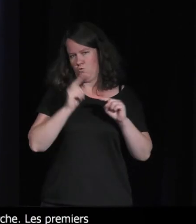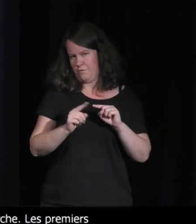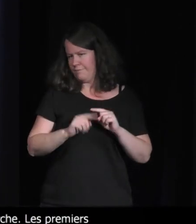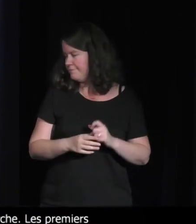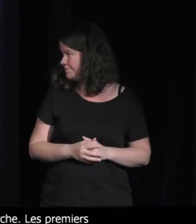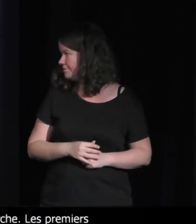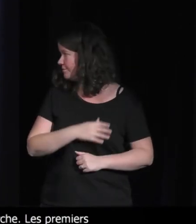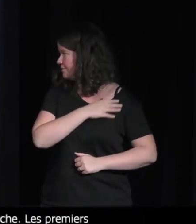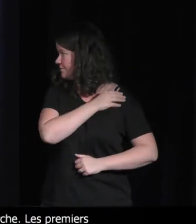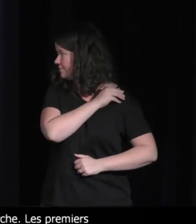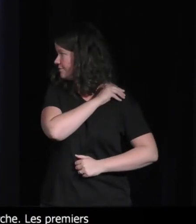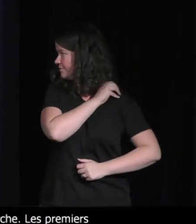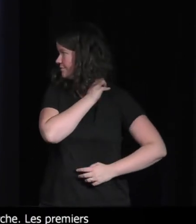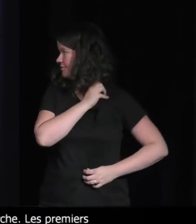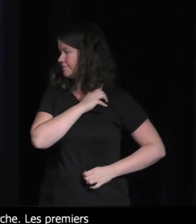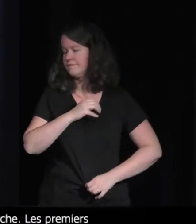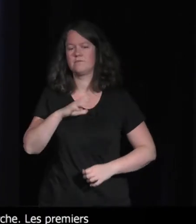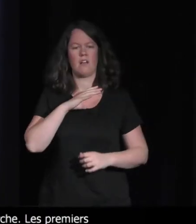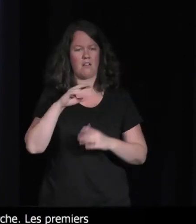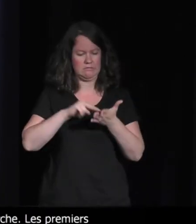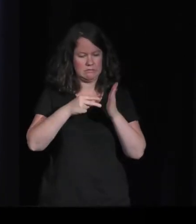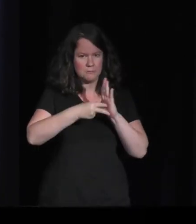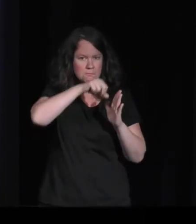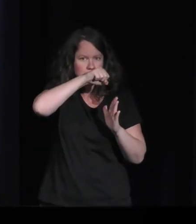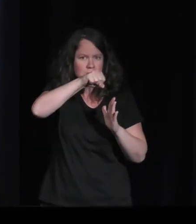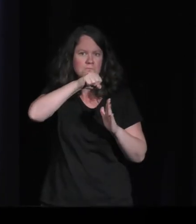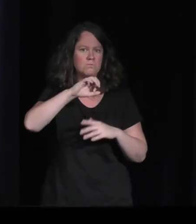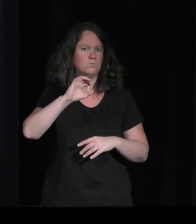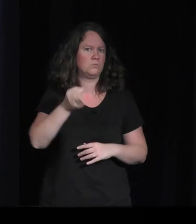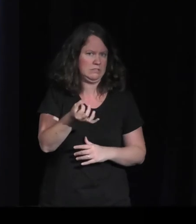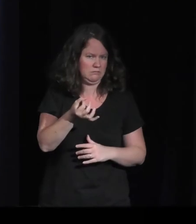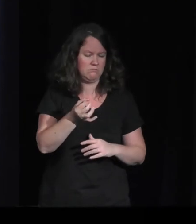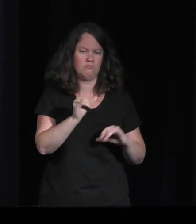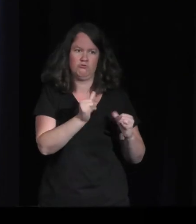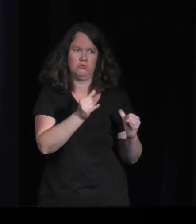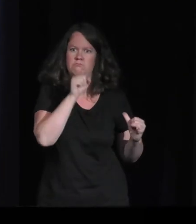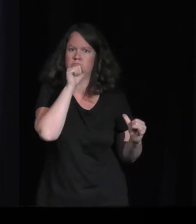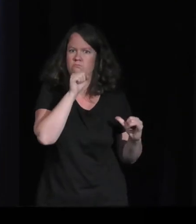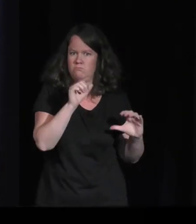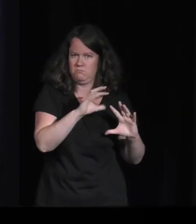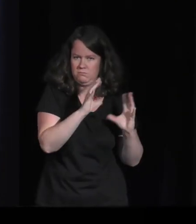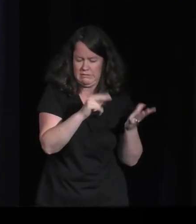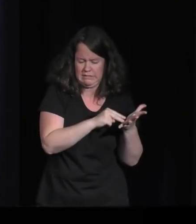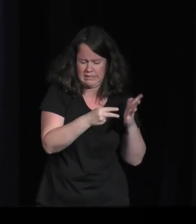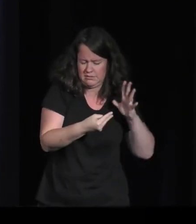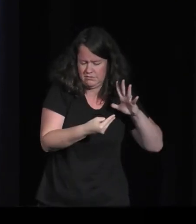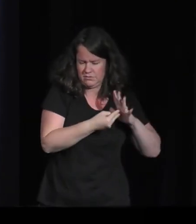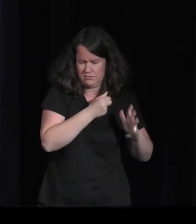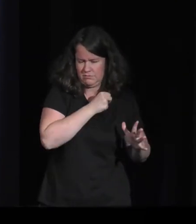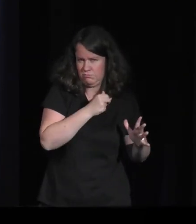Alors il y le côté très technophilie, etc. Bon, aujourd'hui, y effectivement, on commence à voir,